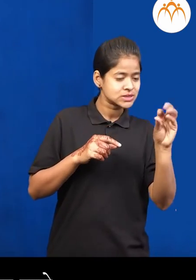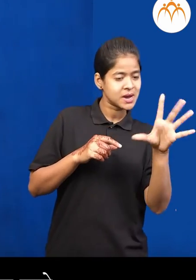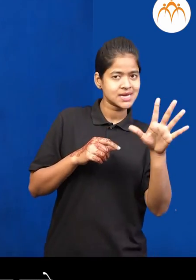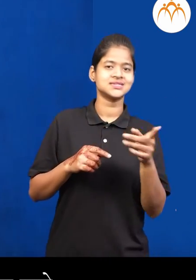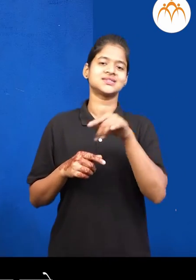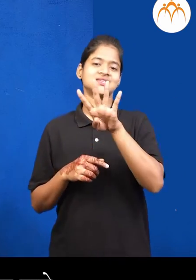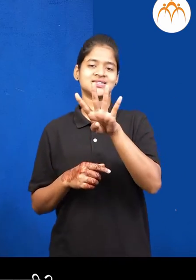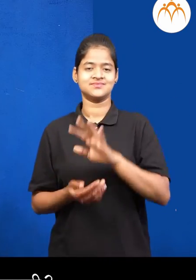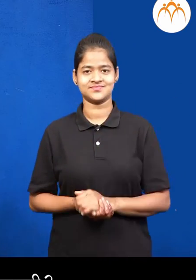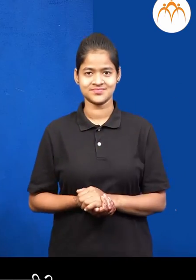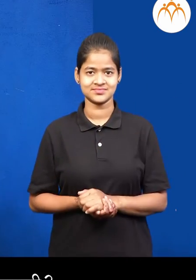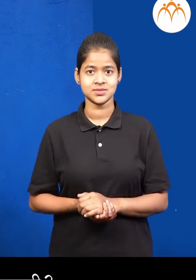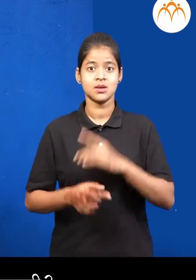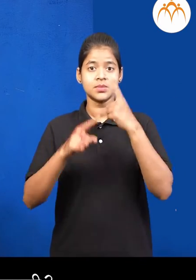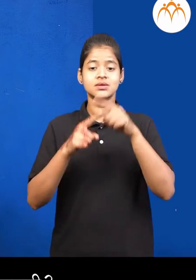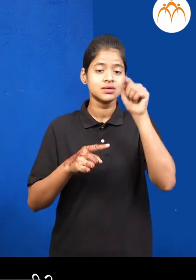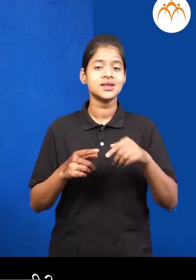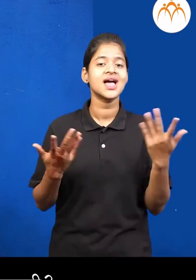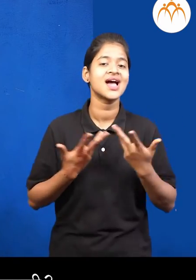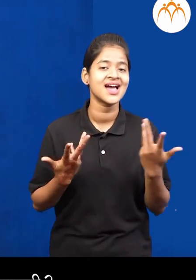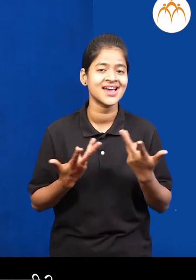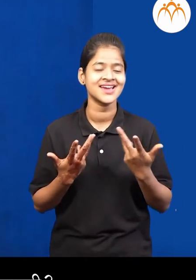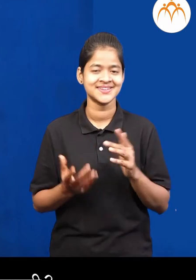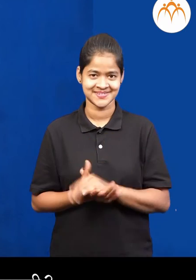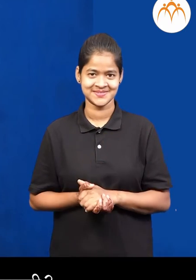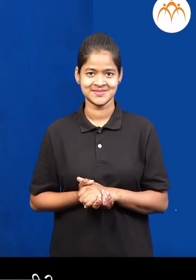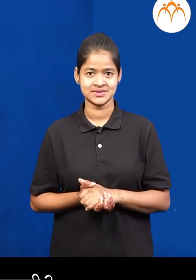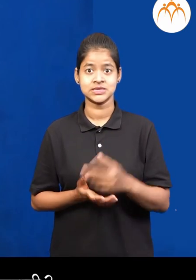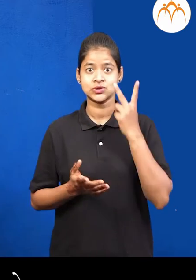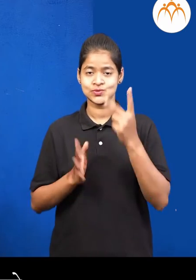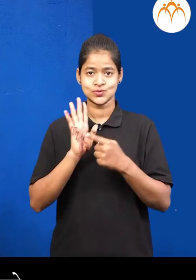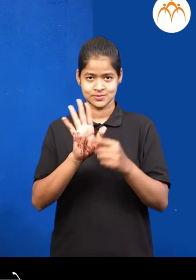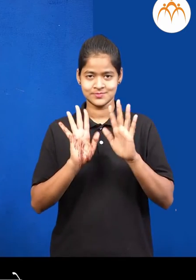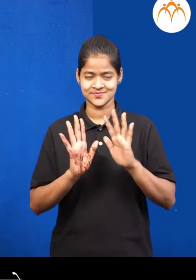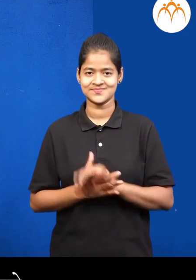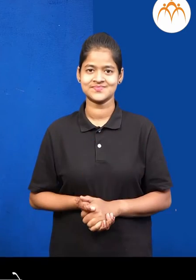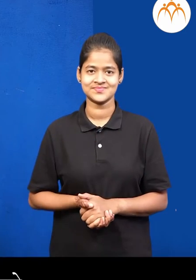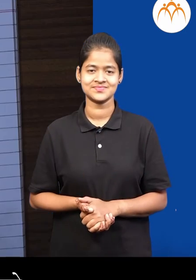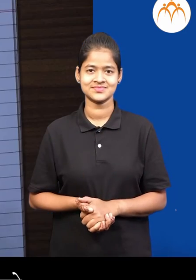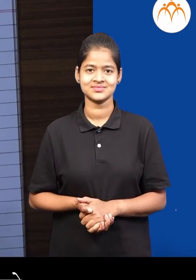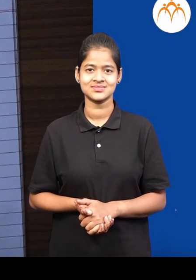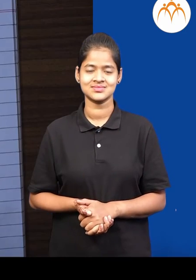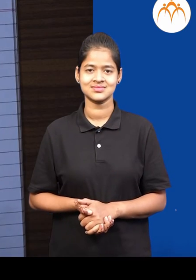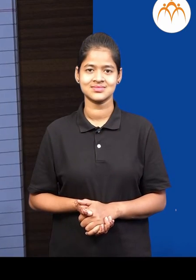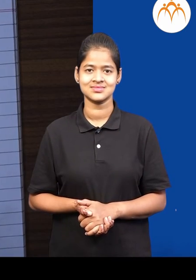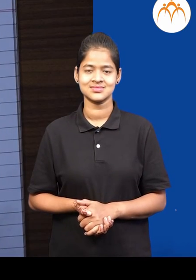चार फूले हैची उभी माणनी कशी कराएची थाम मितुला करूंदा खोटे